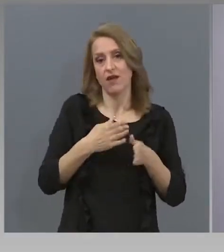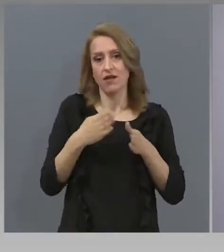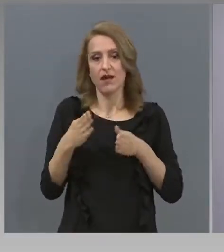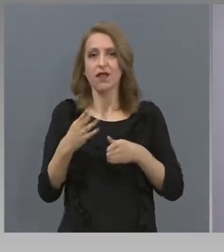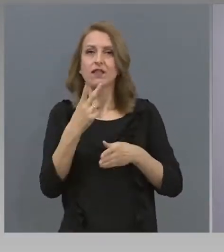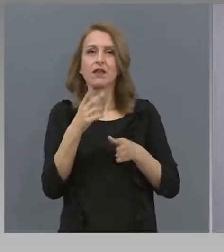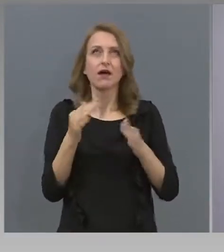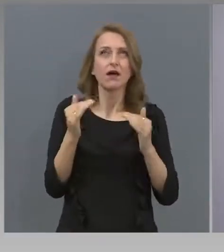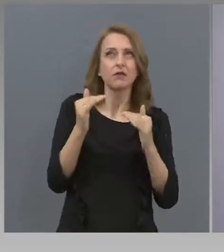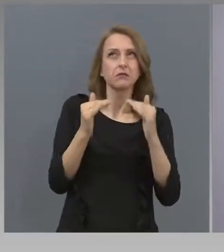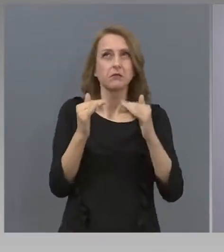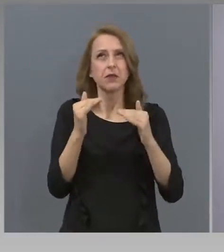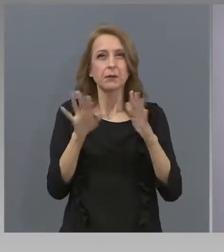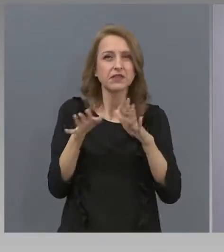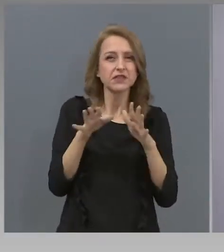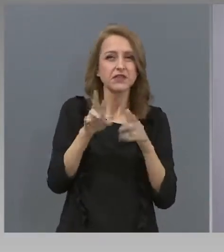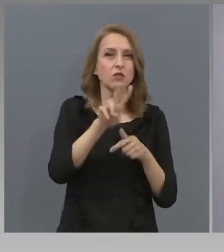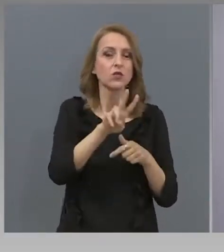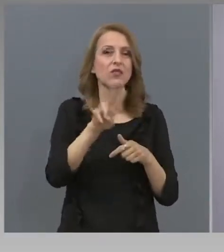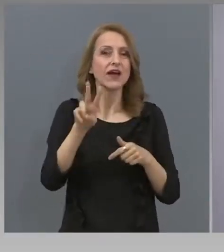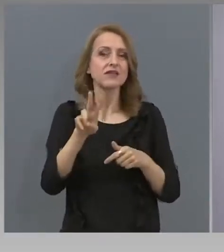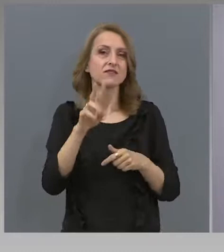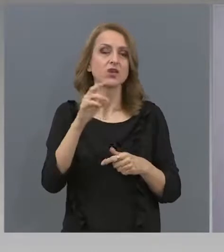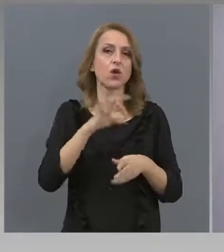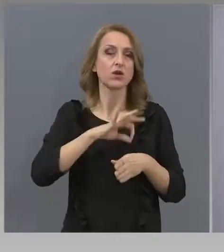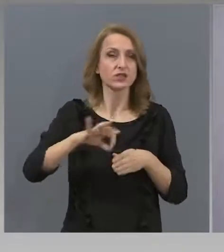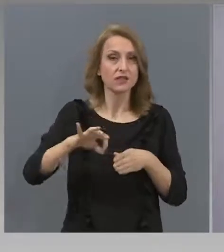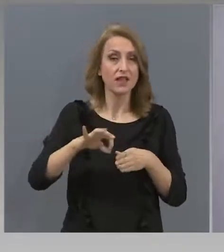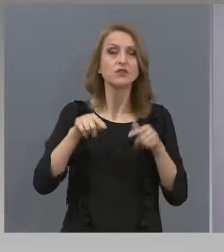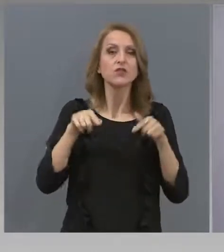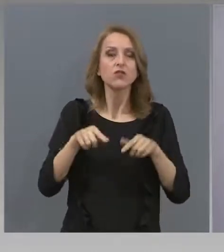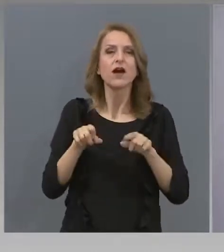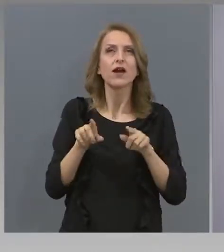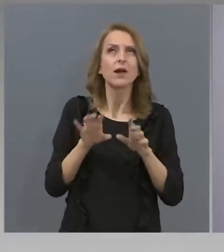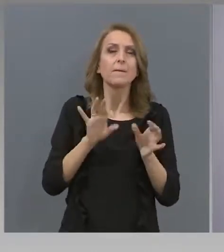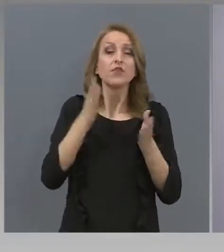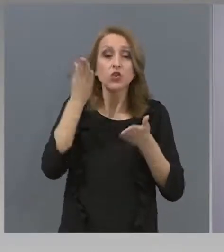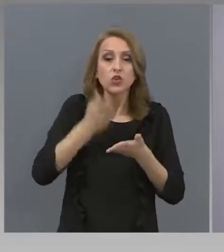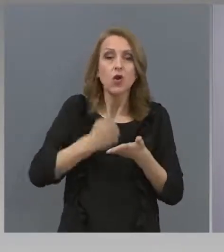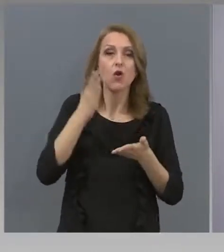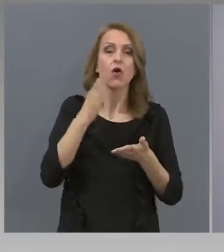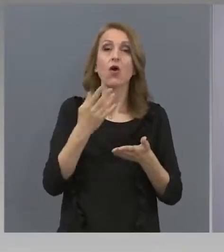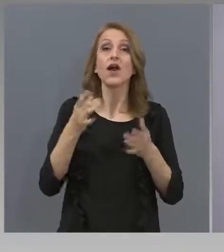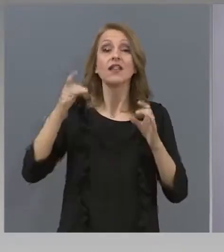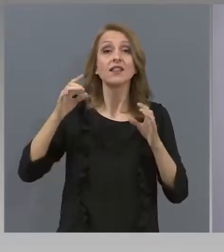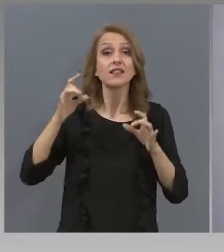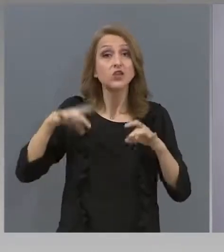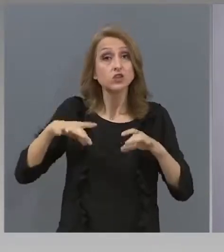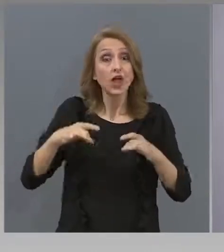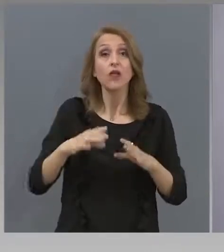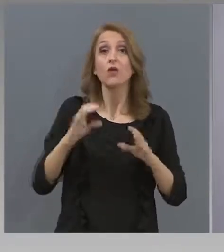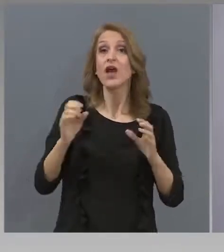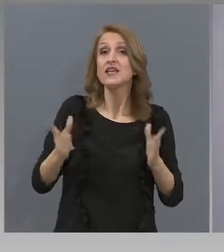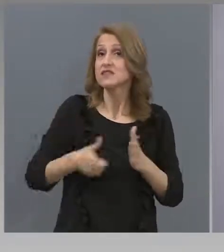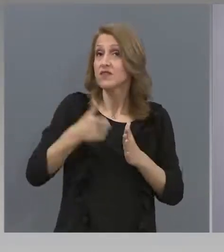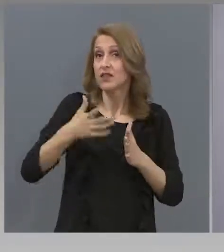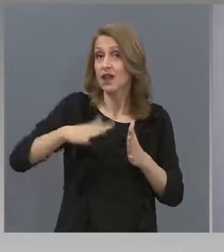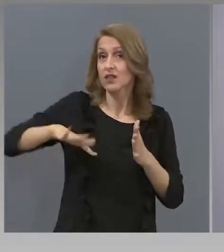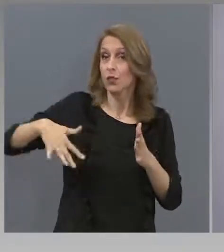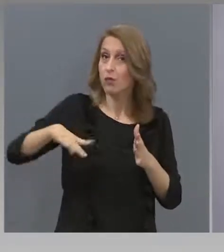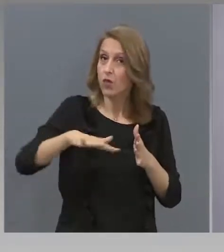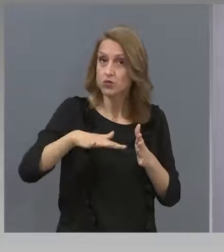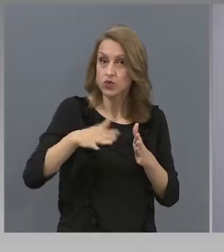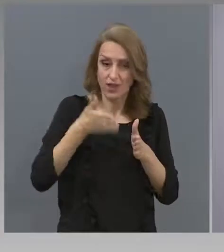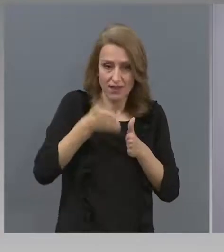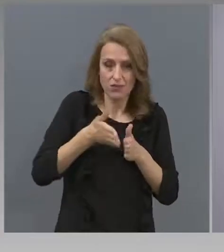се равня. Т.е. приблизително началото на извънаредното положение. Това не означава, че няма да има материал